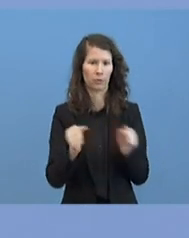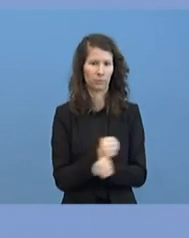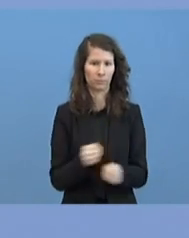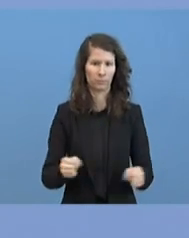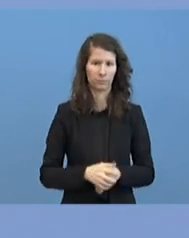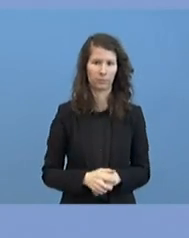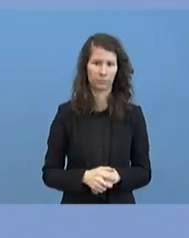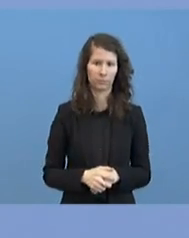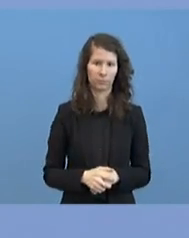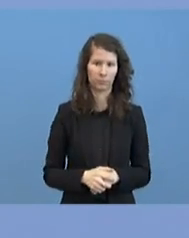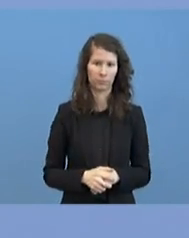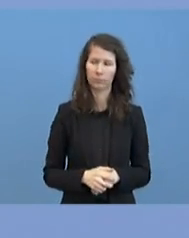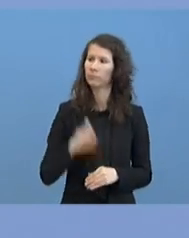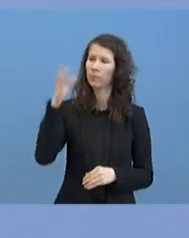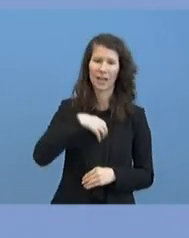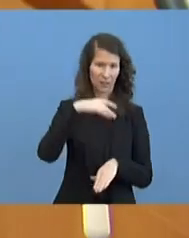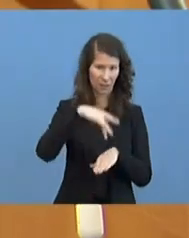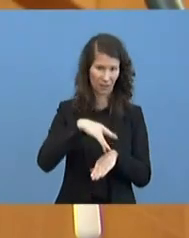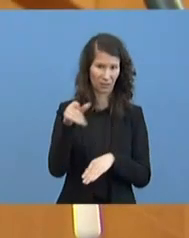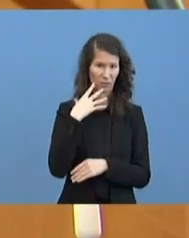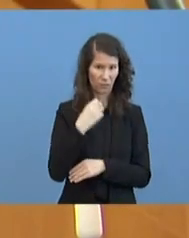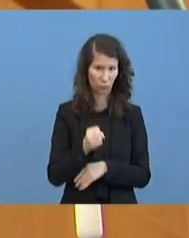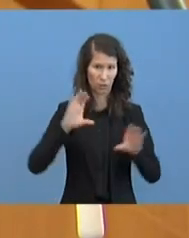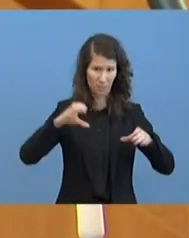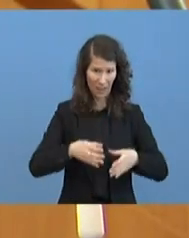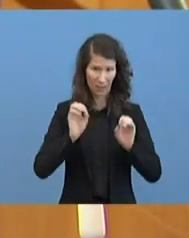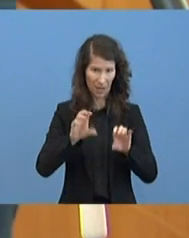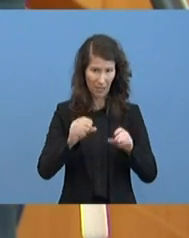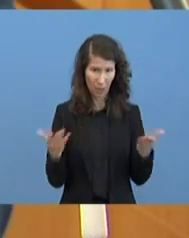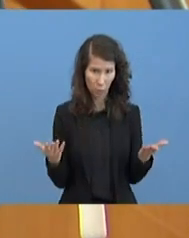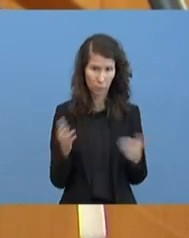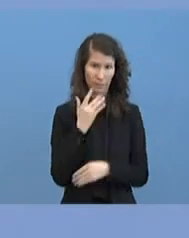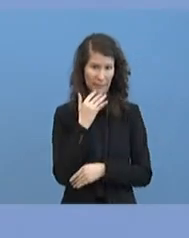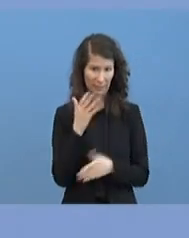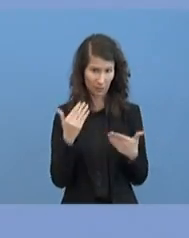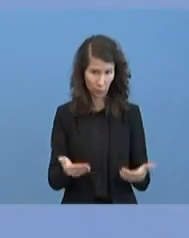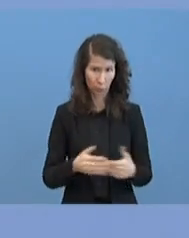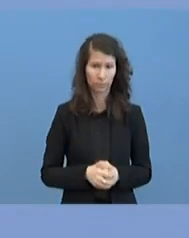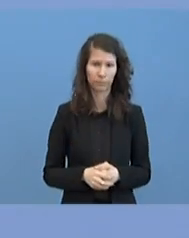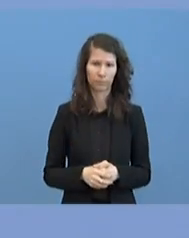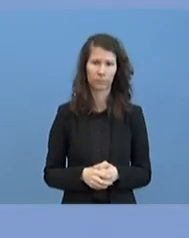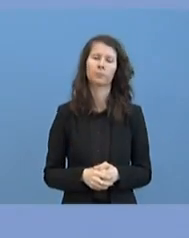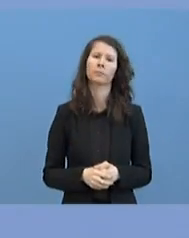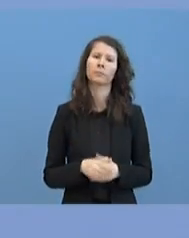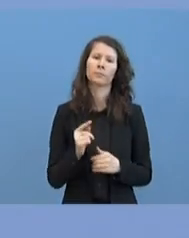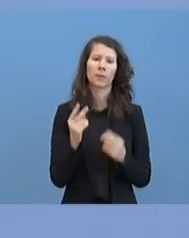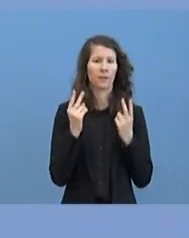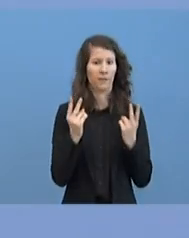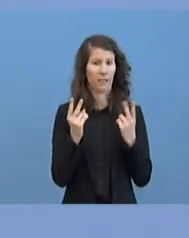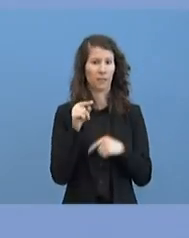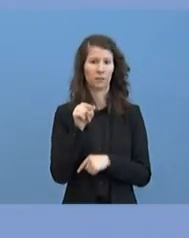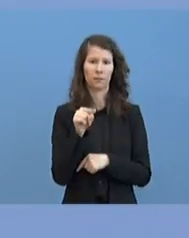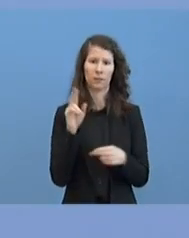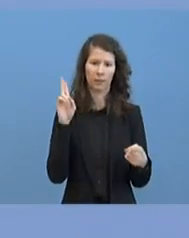Zusatz? Wünscht sich denn die Kanzlerin eine gemeinsame Erklärung? Strebt sie das an? Wichtig ist, dass dieses Treffen tatsächlich zu